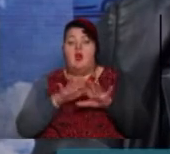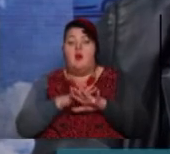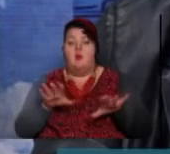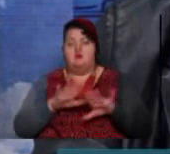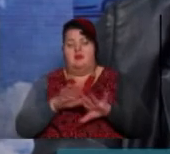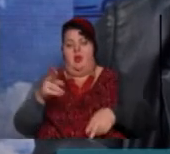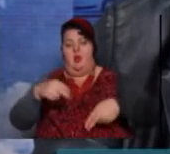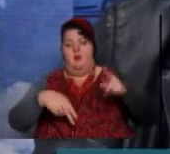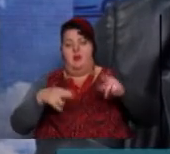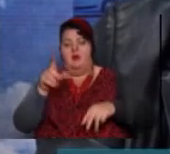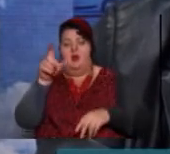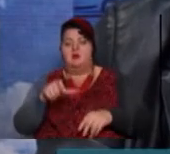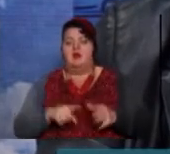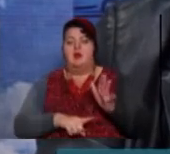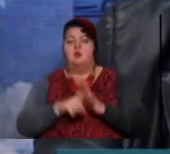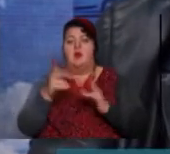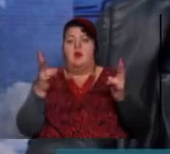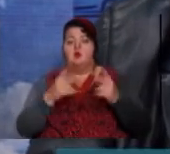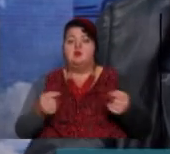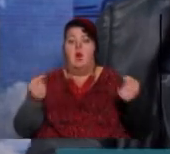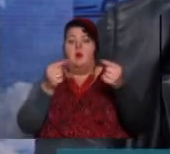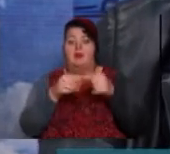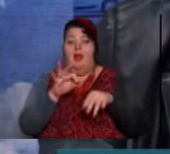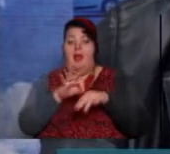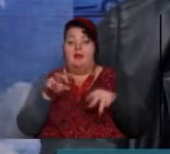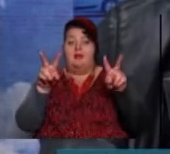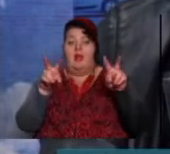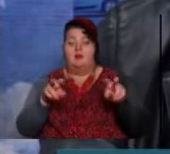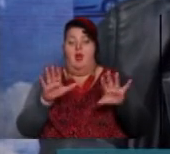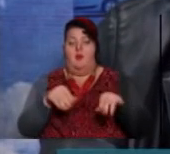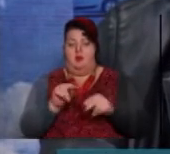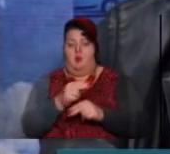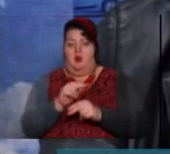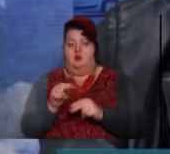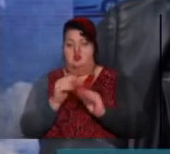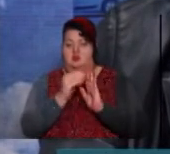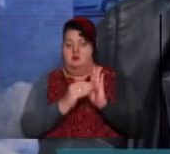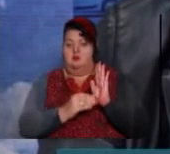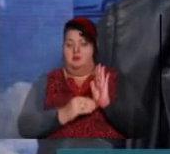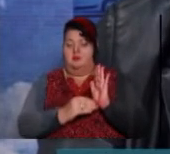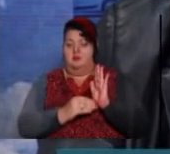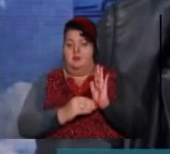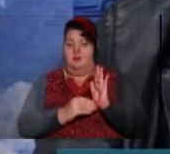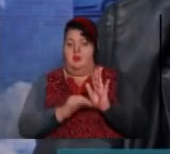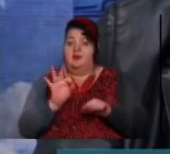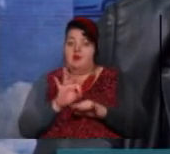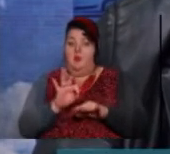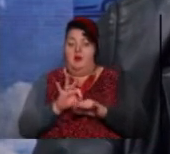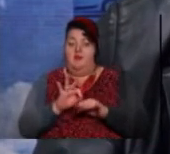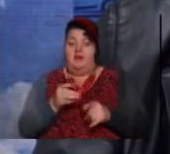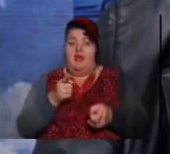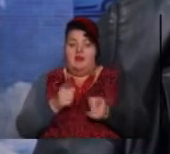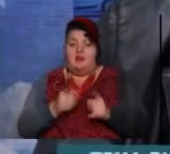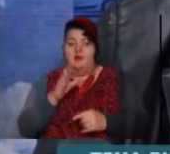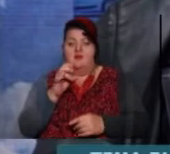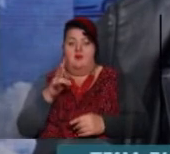оперувати. Человеку сперва поставити діагноз, а потім після цього по протоколу лечити данне заболевання. Естественно, що